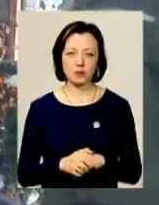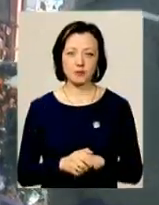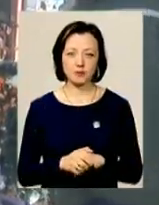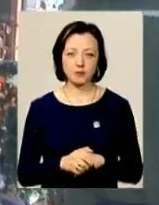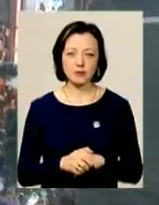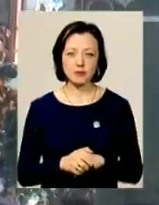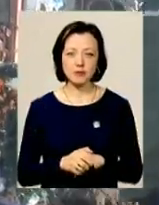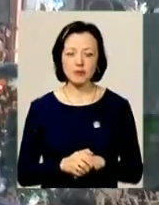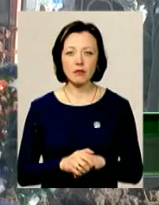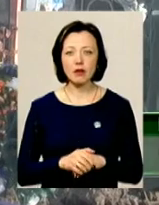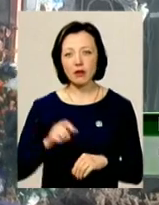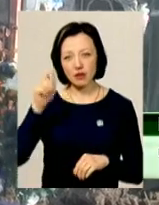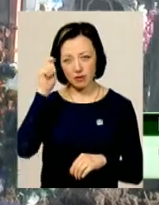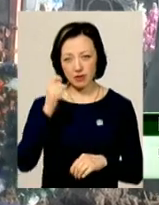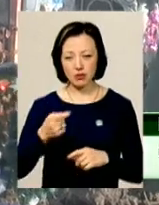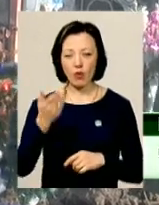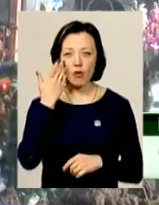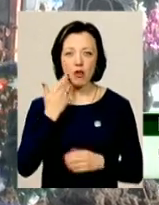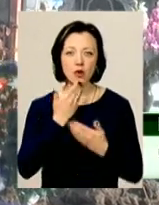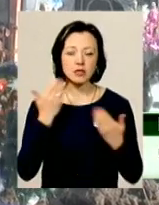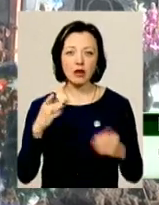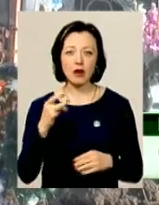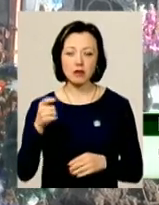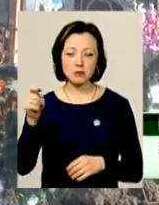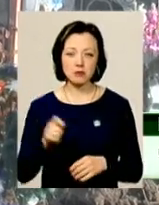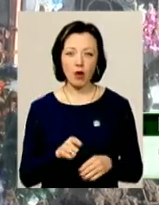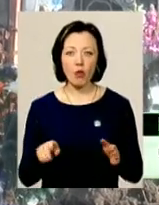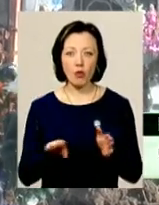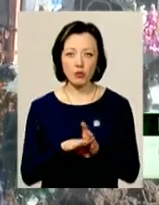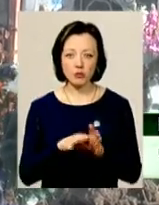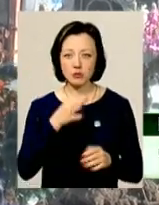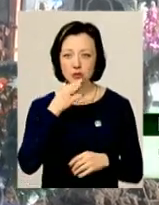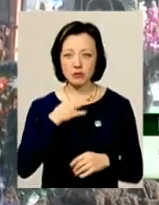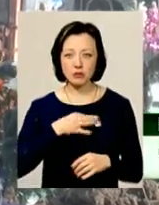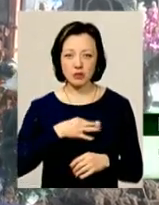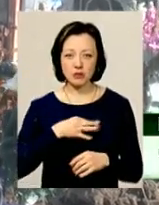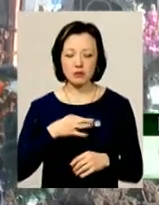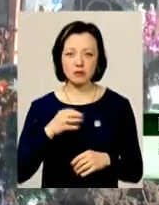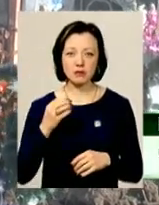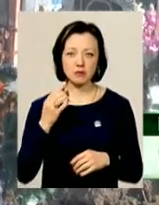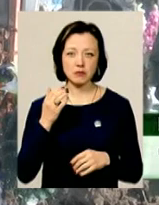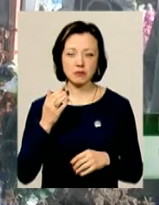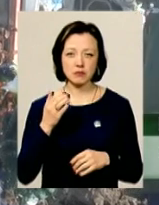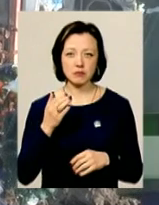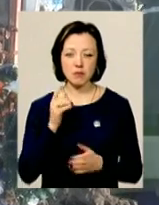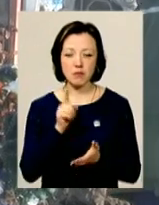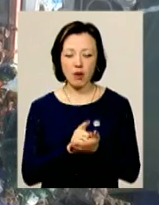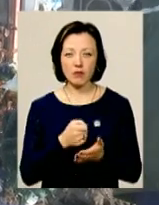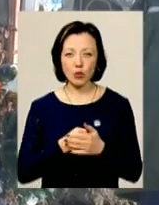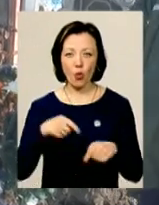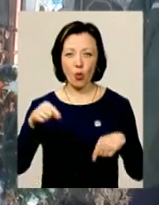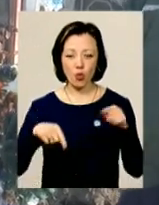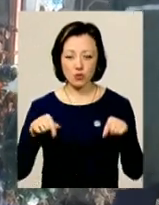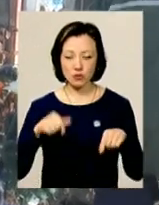останній раз в відпуску, він мав до осені